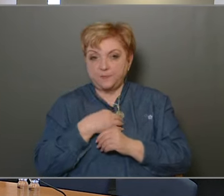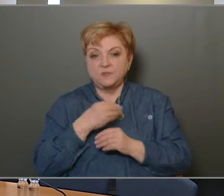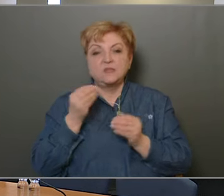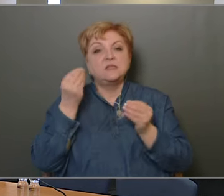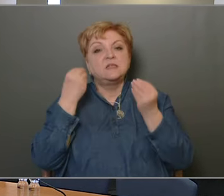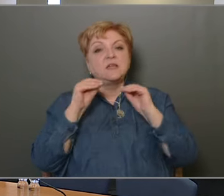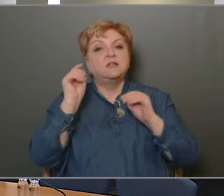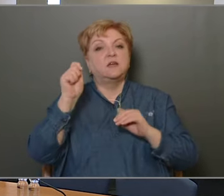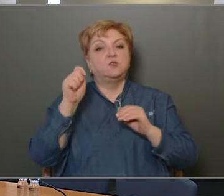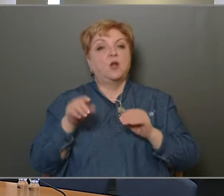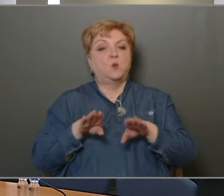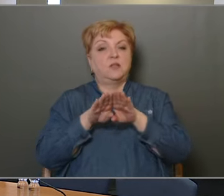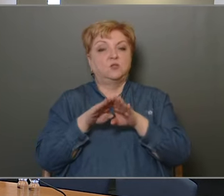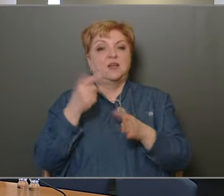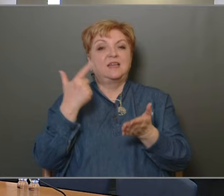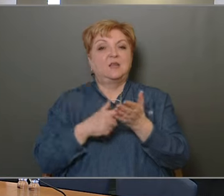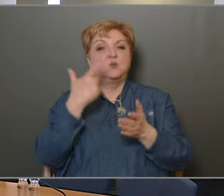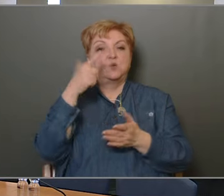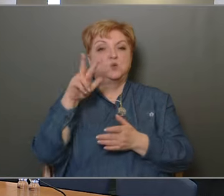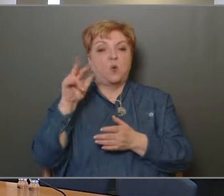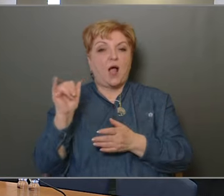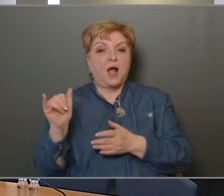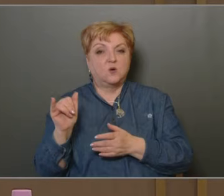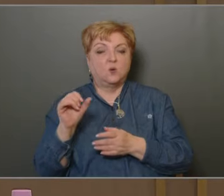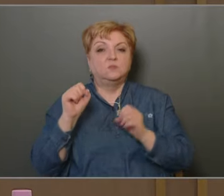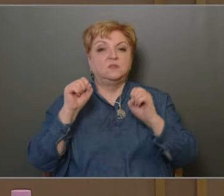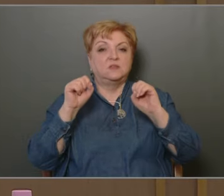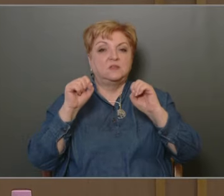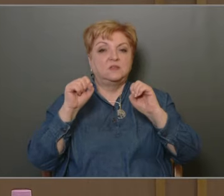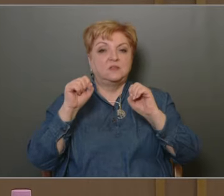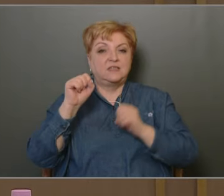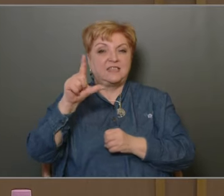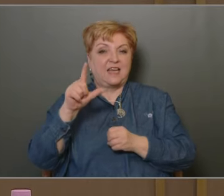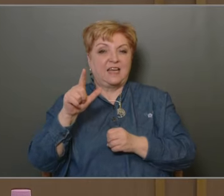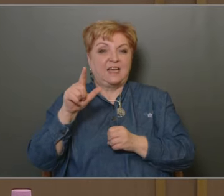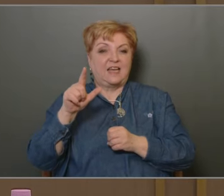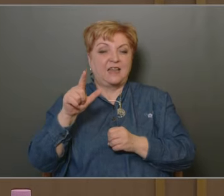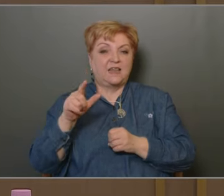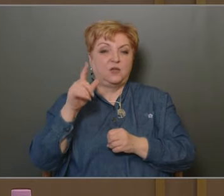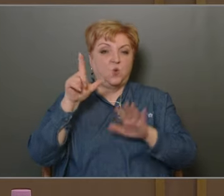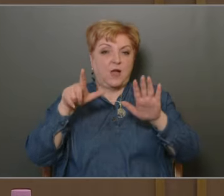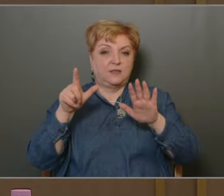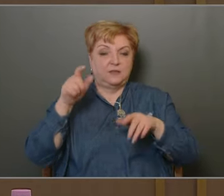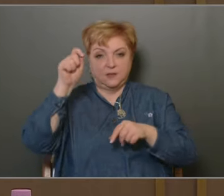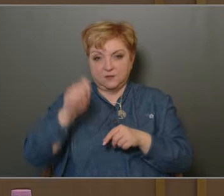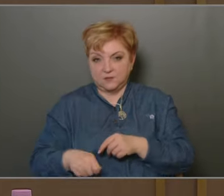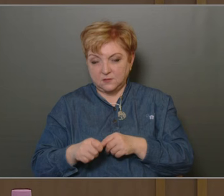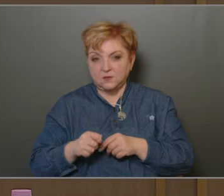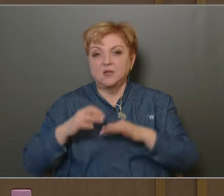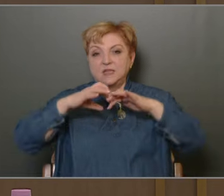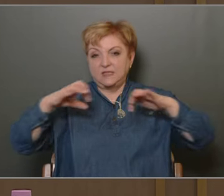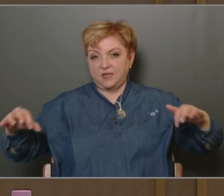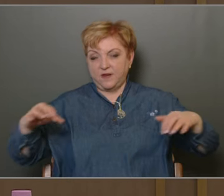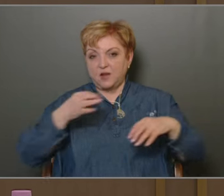tizedik képviselőtestület. Képviselőtestület 2023. 12. ó 7-én döntött az Egészségügyi Szolgálat közhasznú non-profit KFT